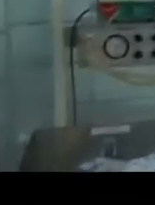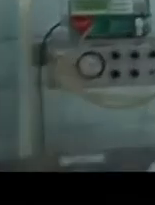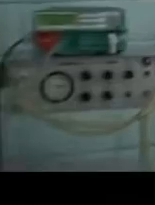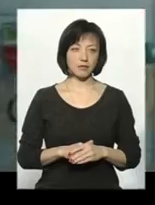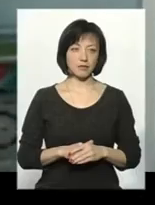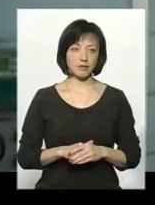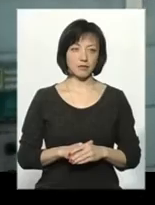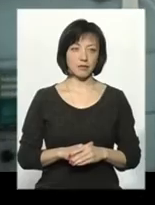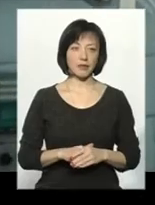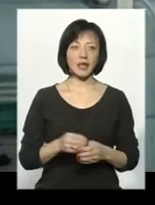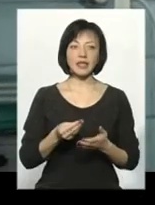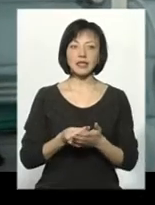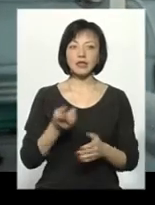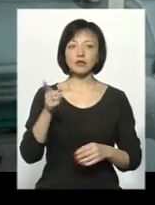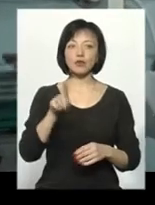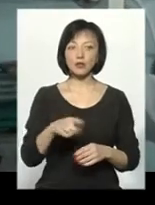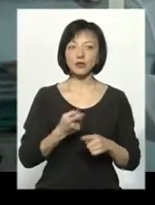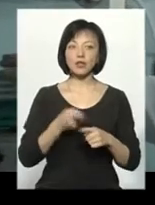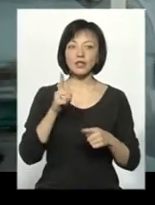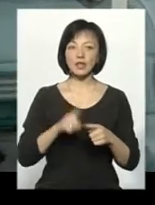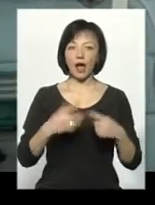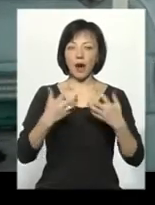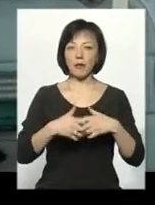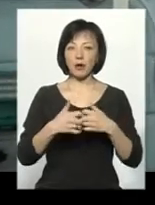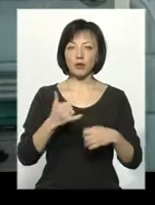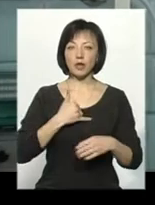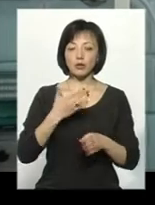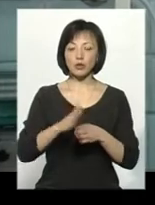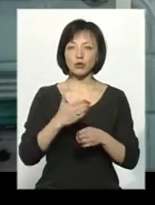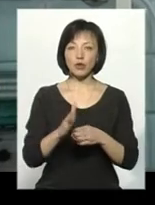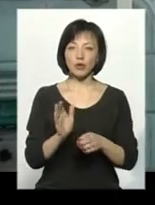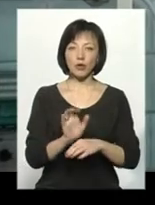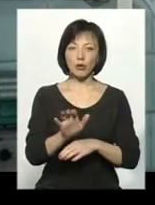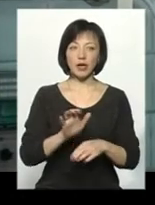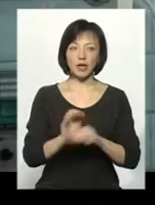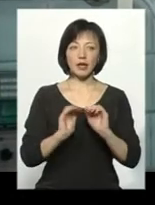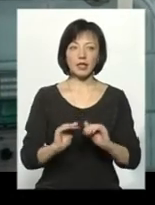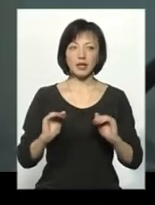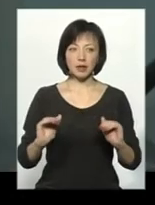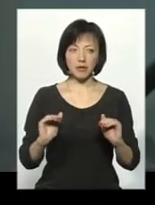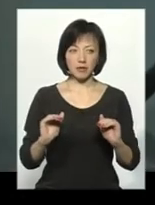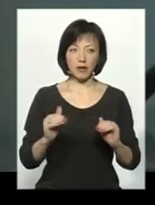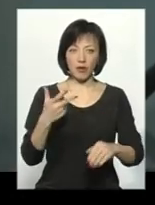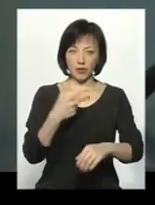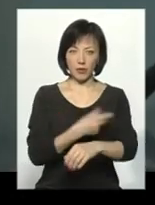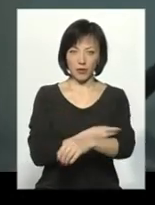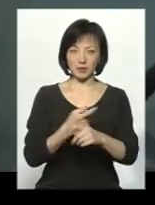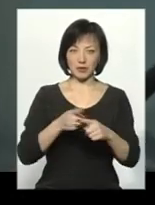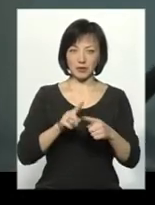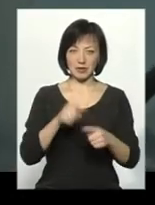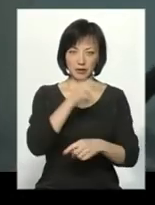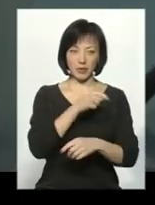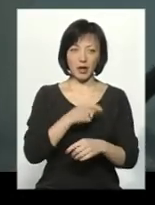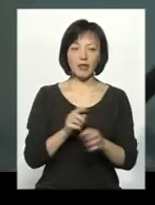Цінність цього присвою в тому, що це апарат-інфузомат, який в нас дозовано подає ліки у вену дитини. Ось цей медичний